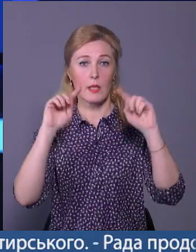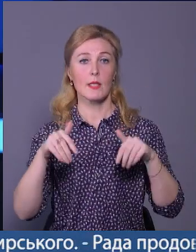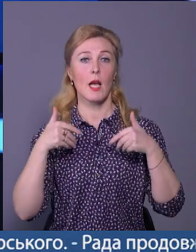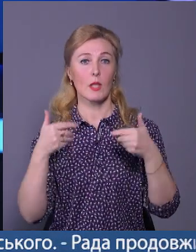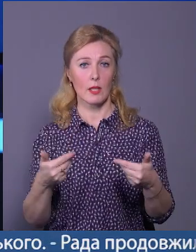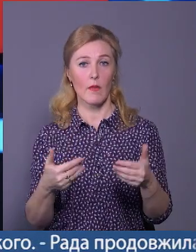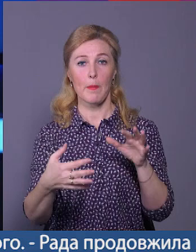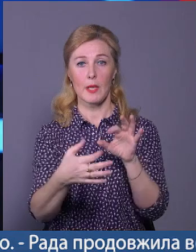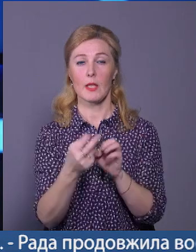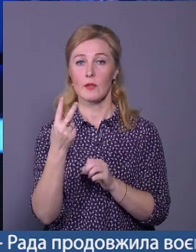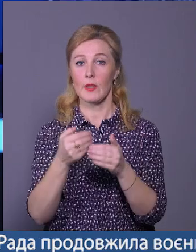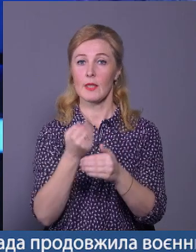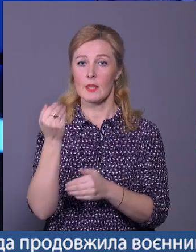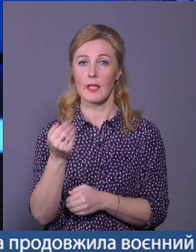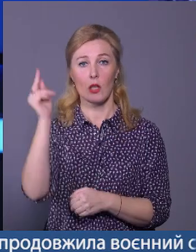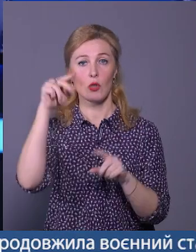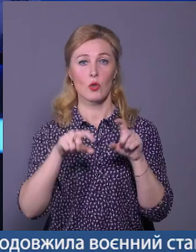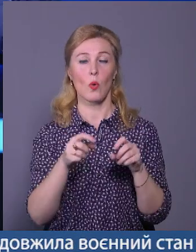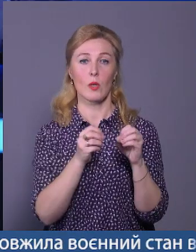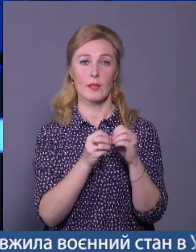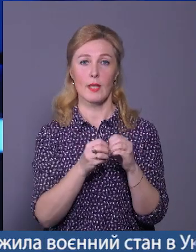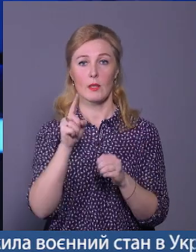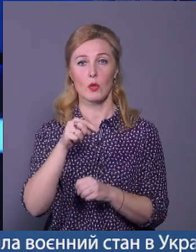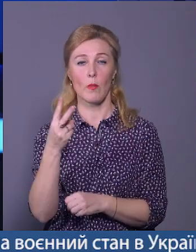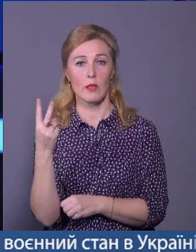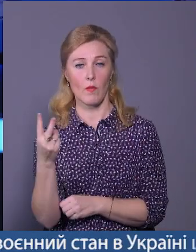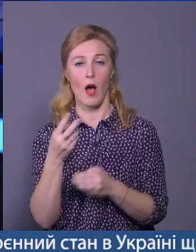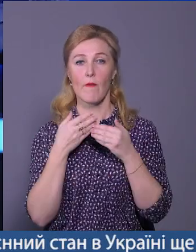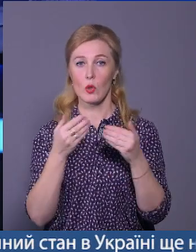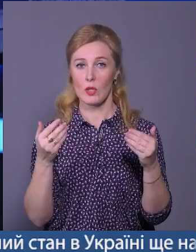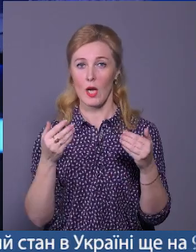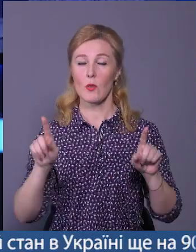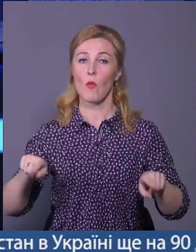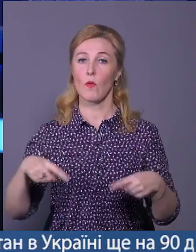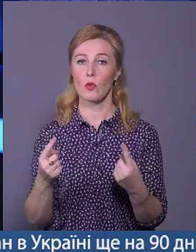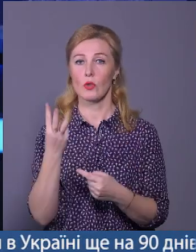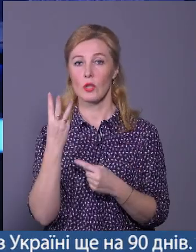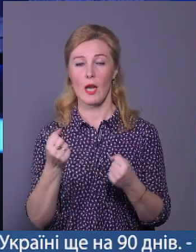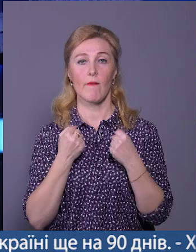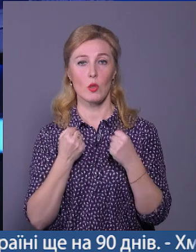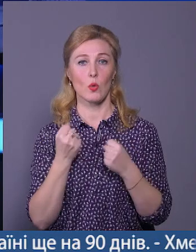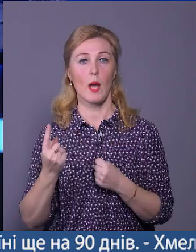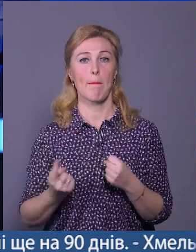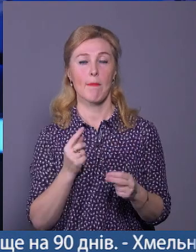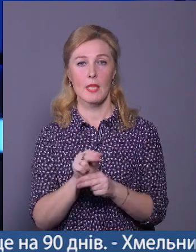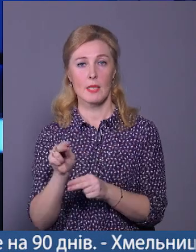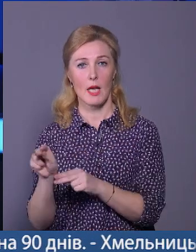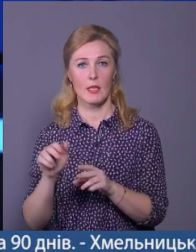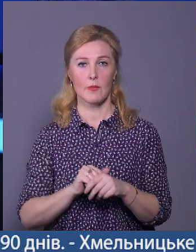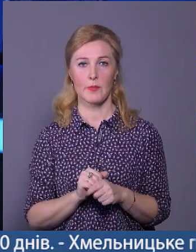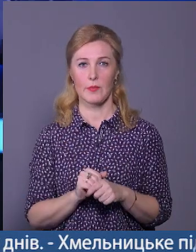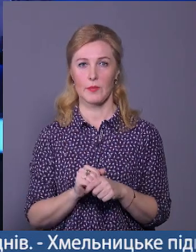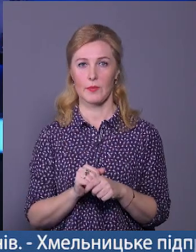приєдналися дві з них – це НВК номер 10 та номер 2. В останньому влаштували три фізкультурні майстерки. Тетяна